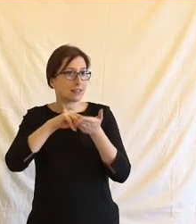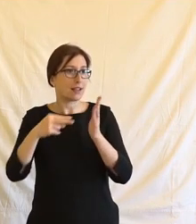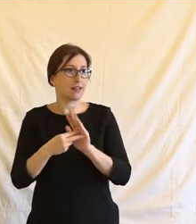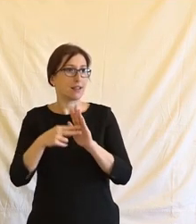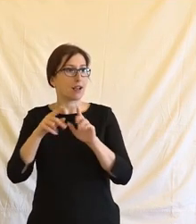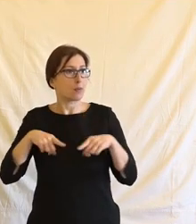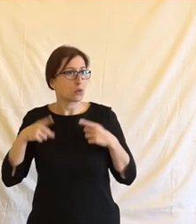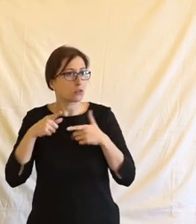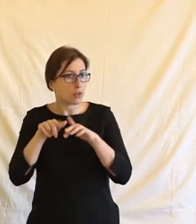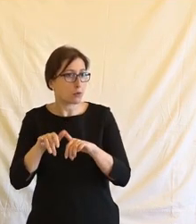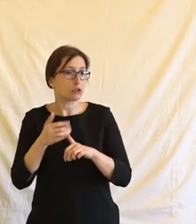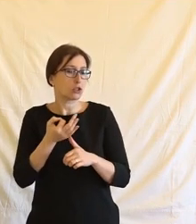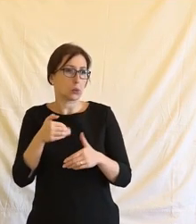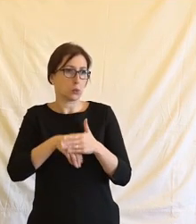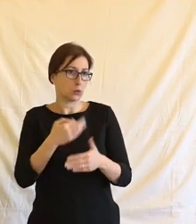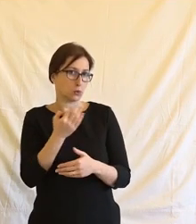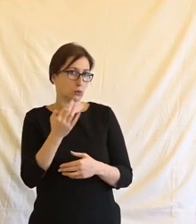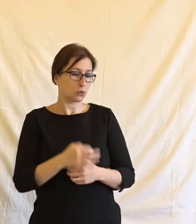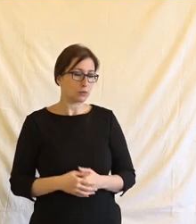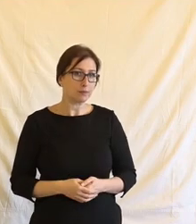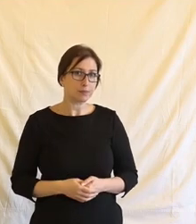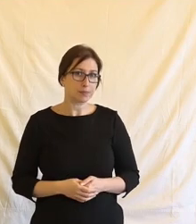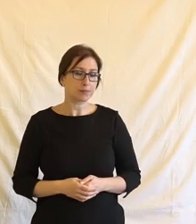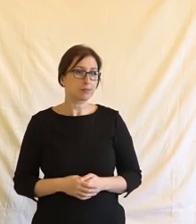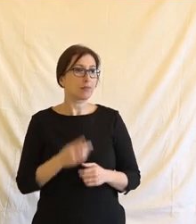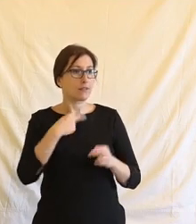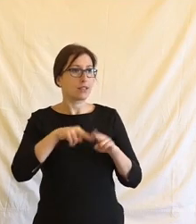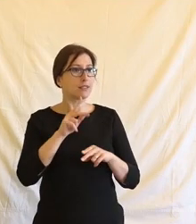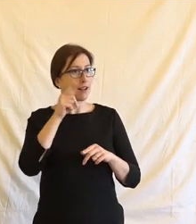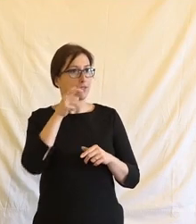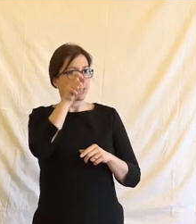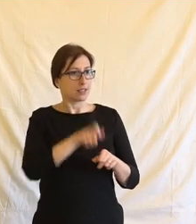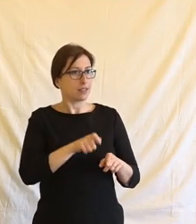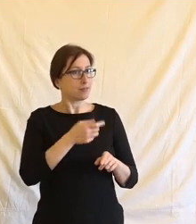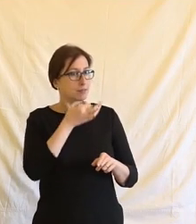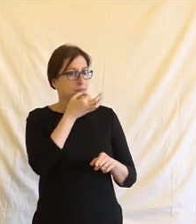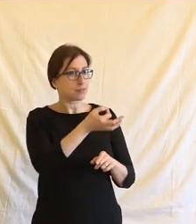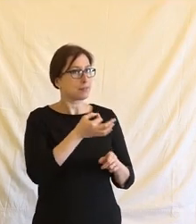a jejich dopadem bavíme. To je hlavní otázka na Janu Patinovou z Pirston. Jano.